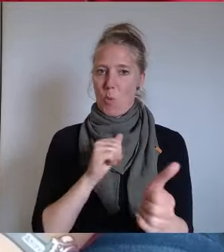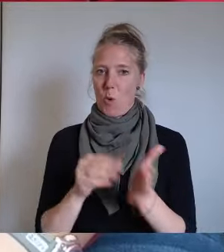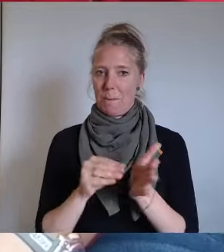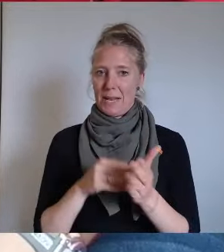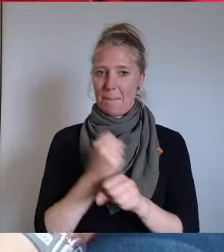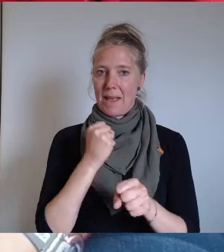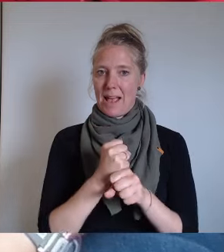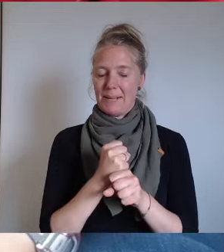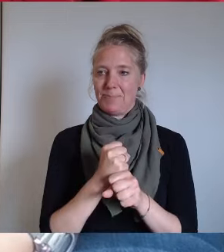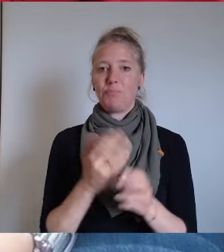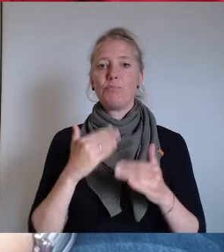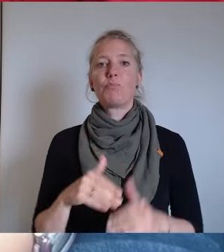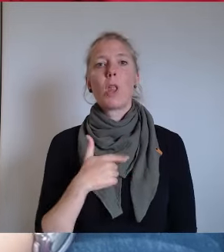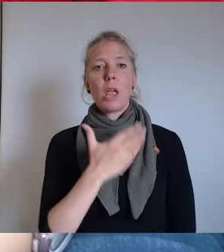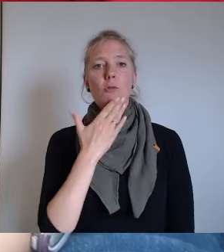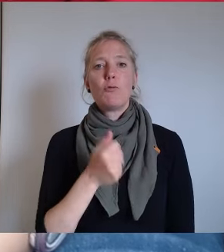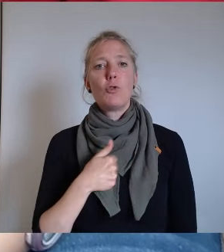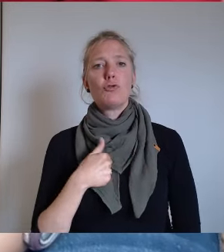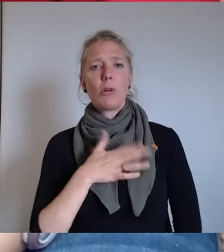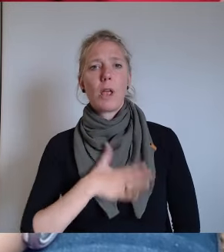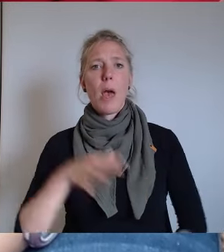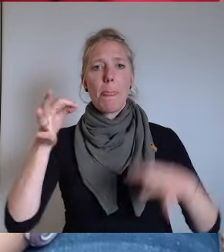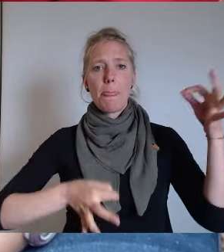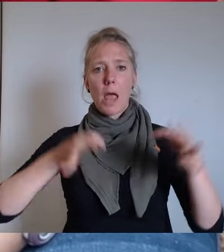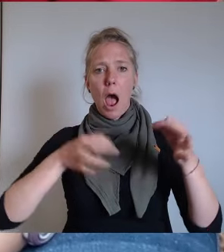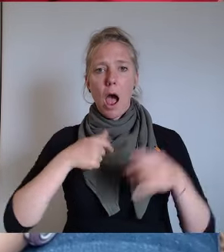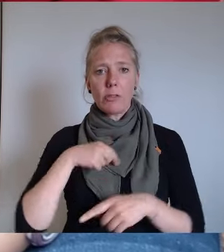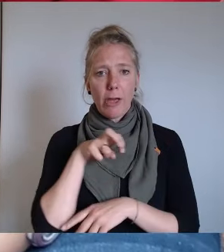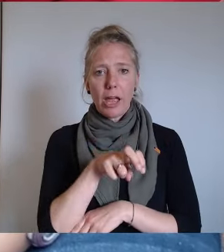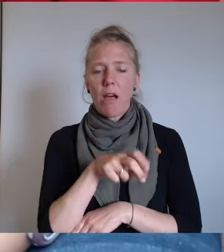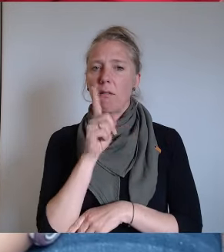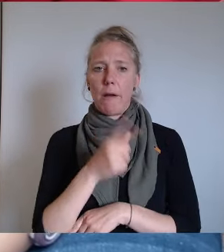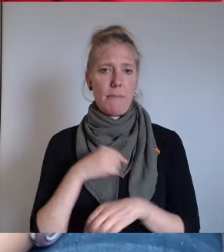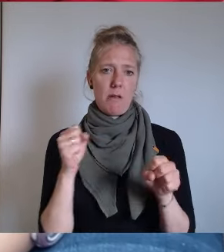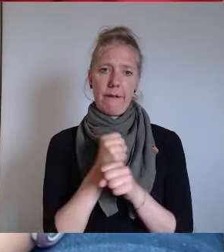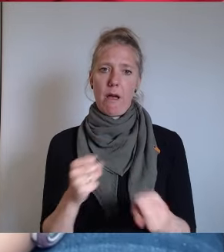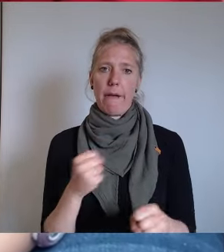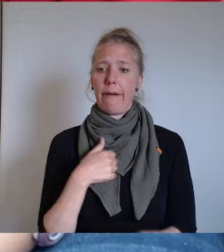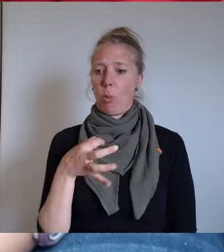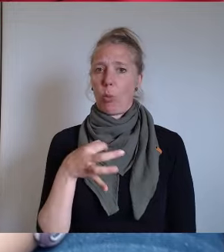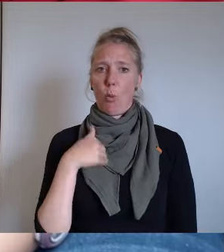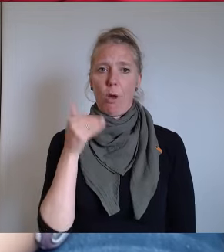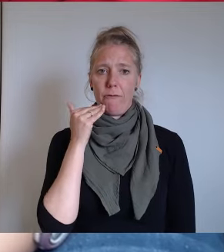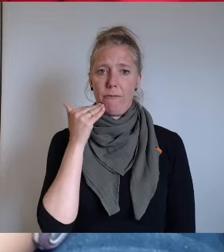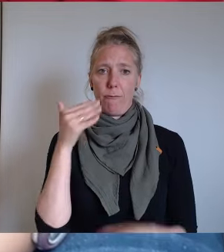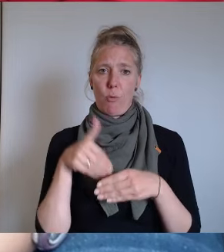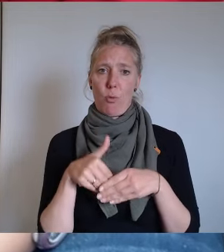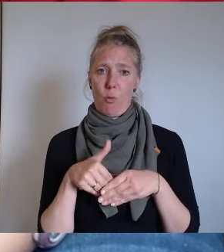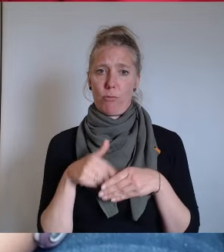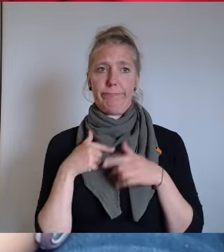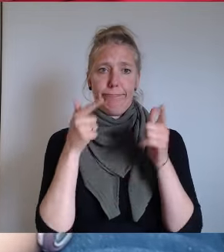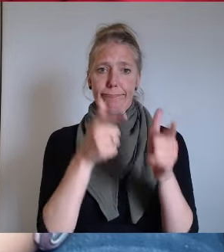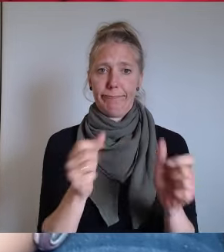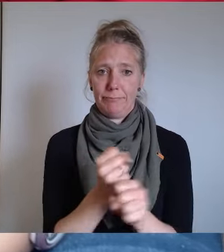Ich möchte in Scherde gehen, aber ich kann ja da nicht hin, weil ich ja im Dorf wohne.